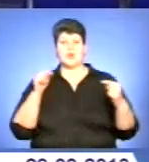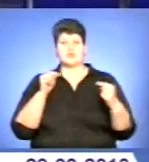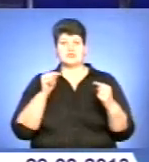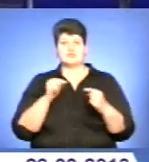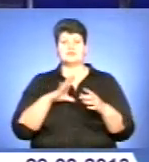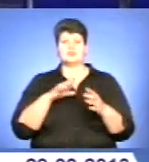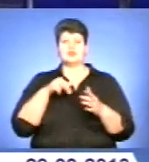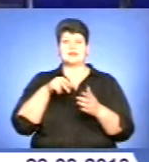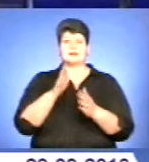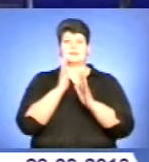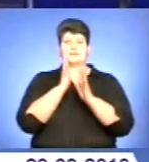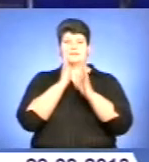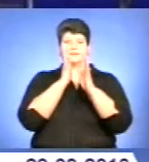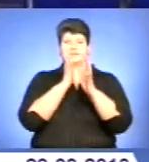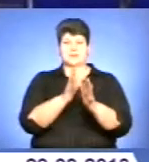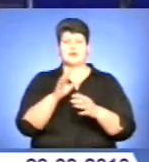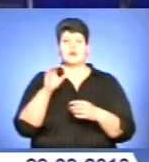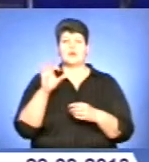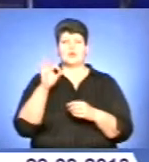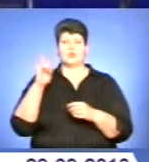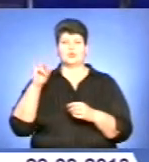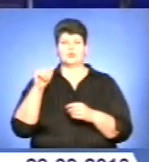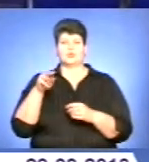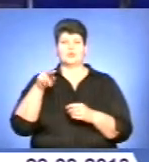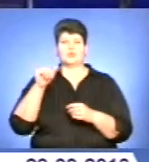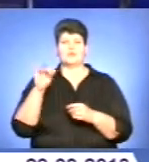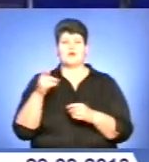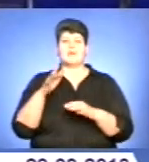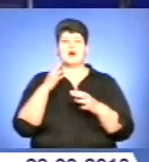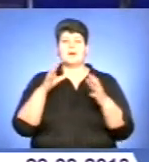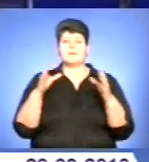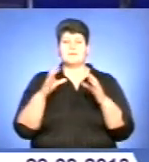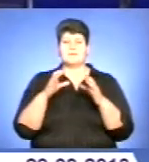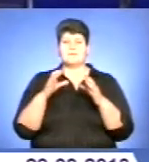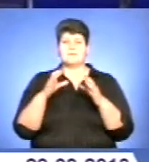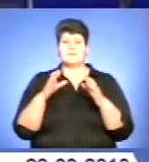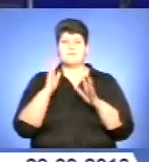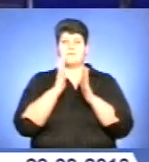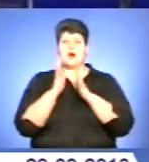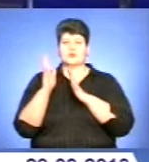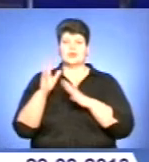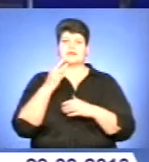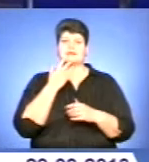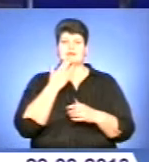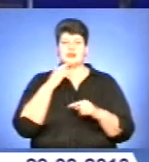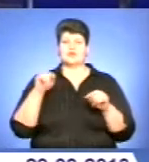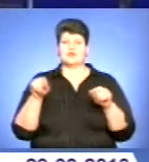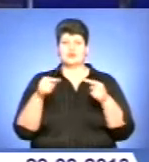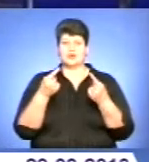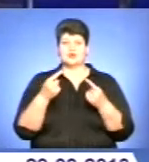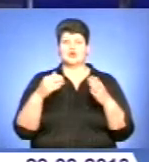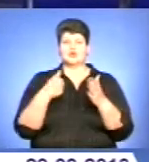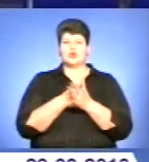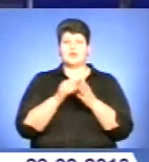ходою від символічної могили вояка Муну-Па біля парку національного відродження до пам'ятника Степанові Бандері, де відбувся